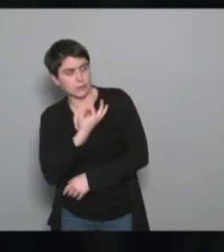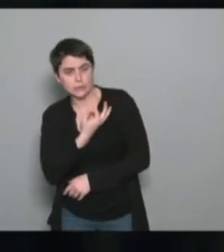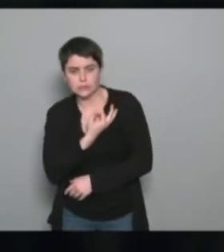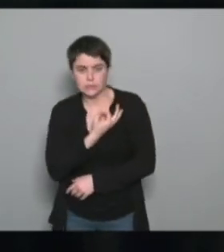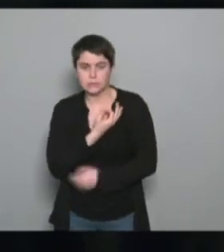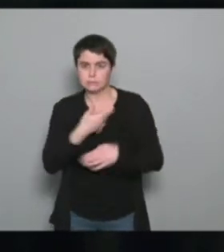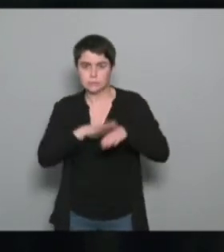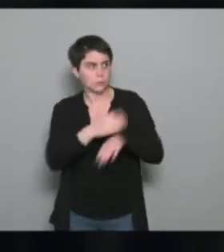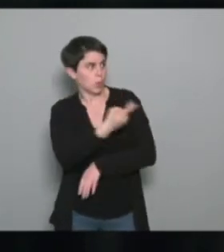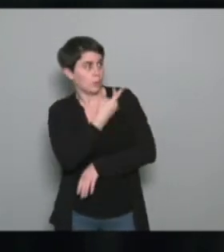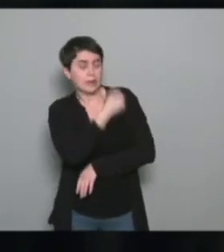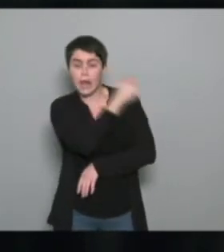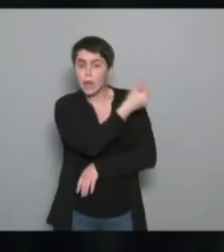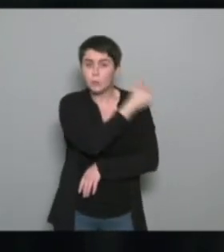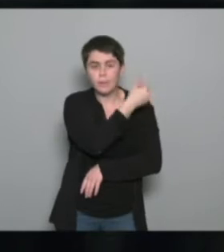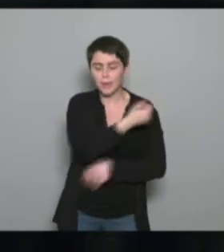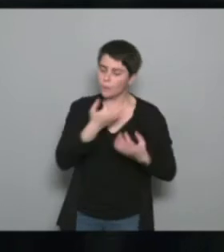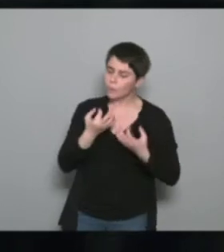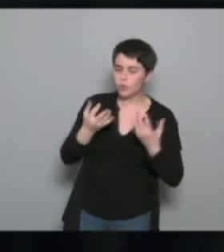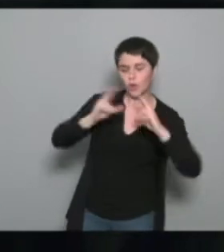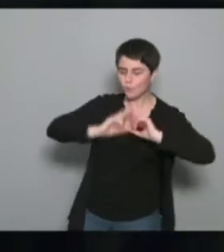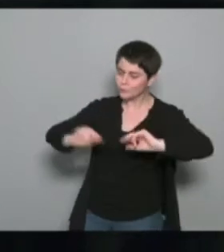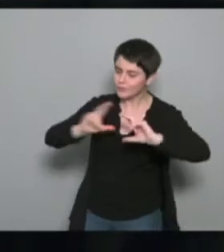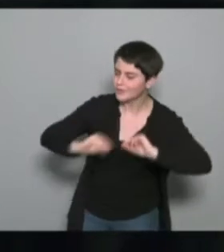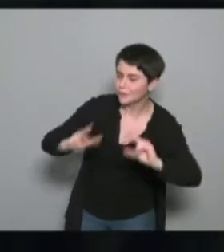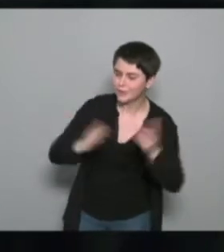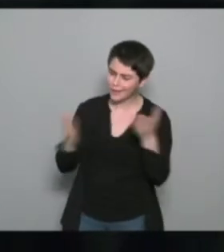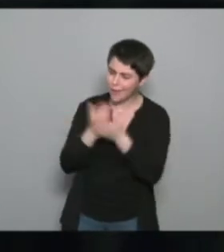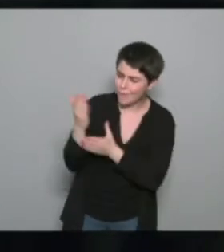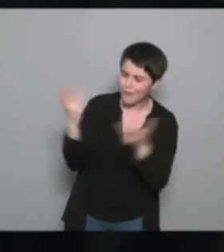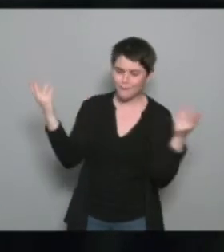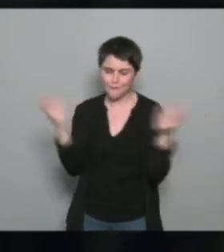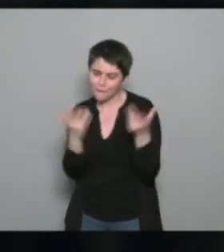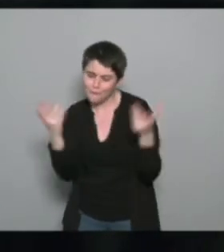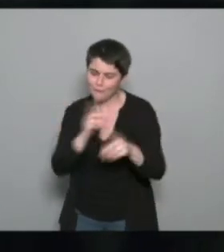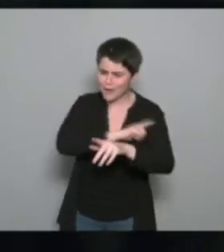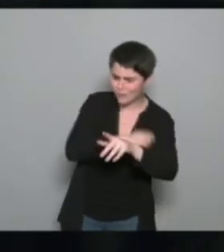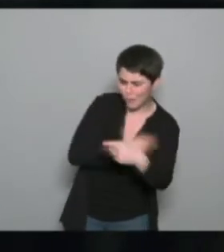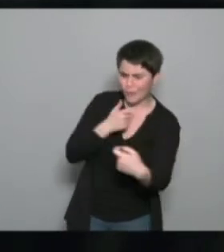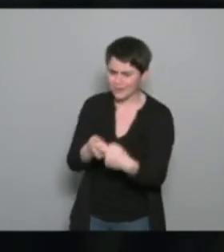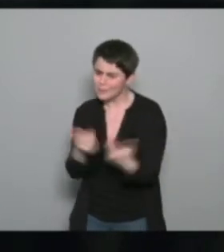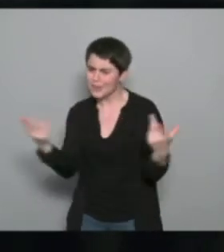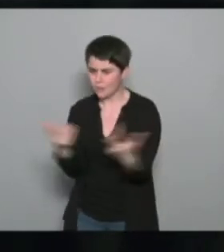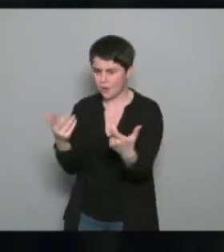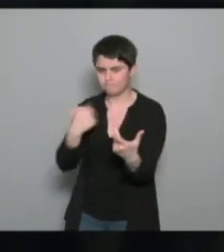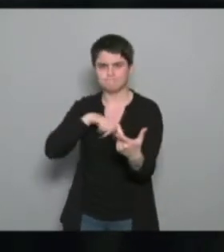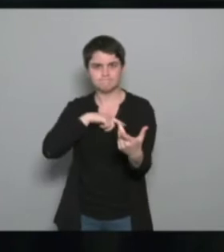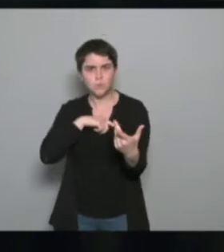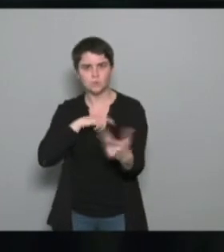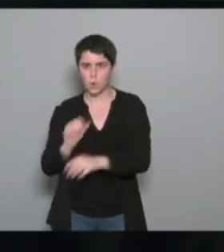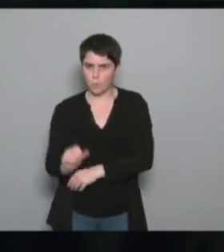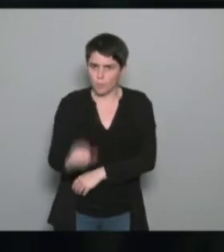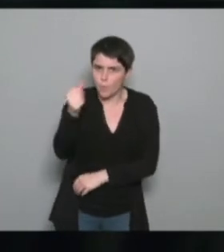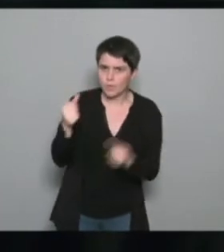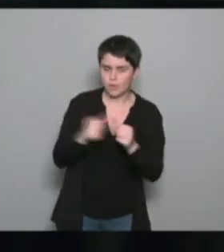forcément le temps d'expliquer un petit peu le parcours que va pouvoir suivre la personne. Donc, tout l'enjeu, il est de rassurer, déjà, dans un